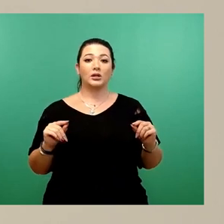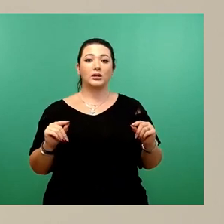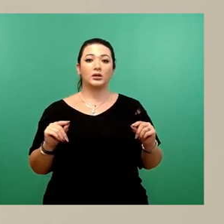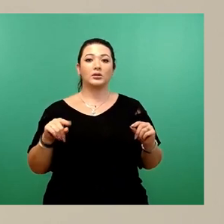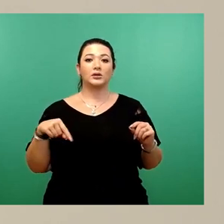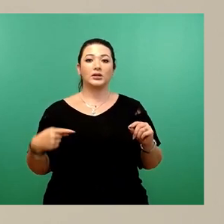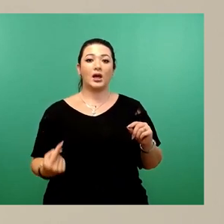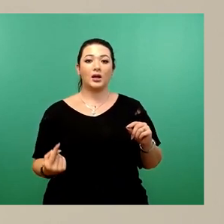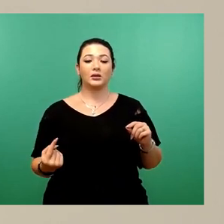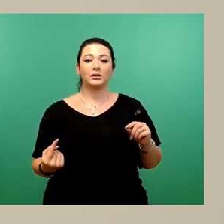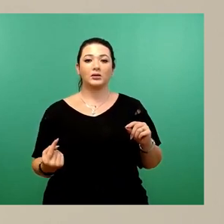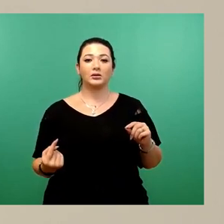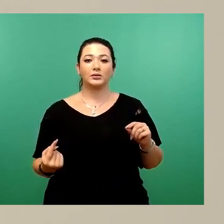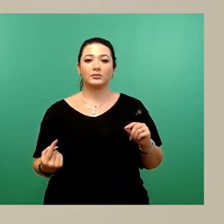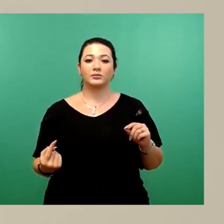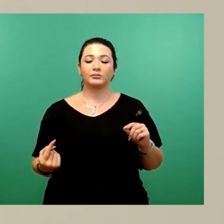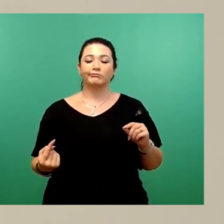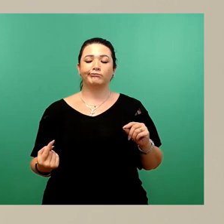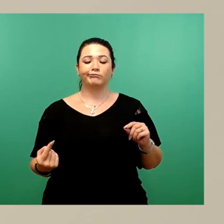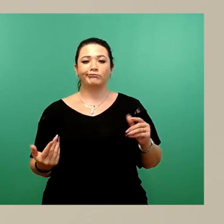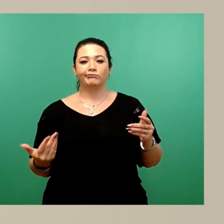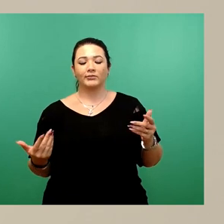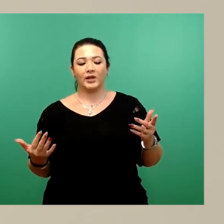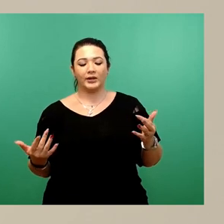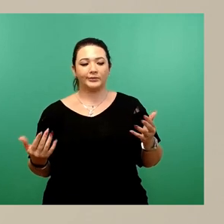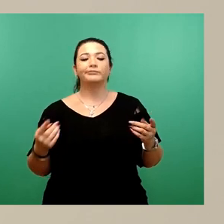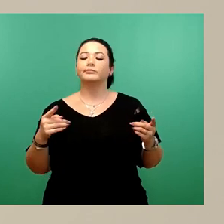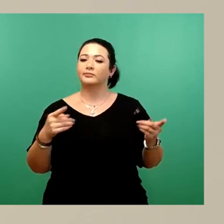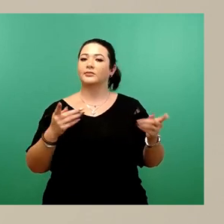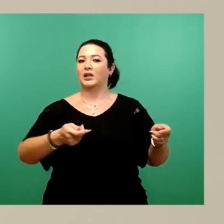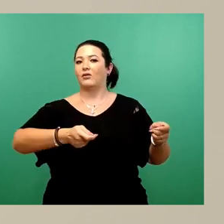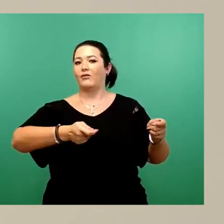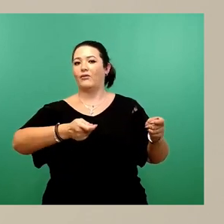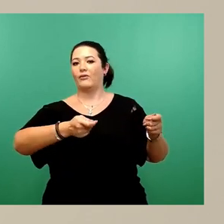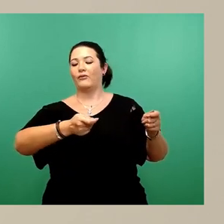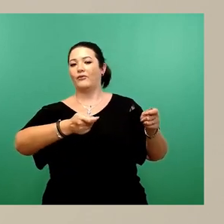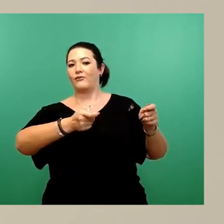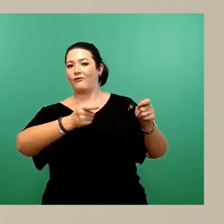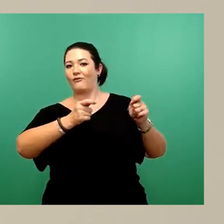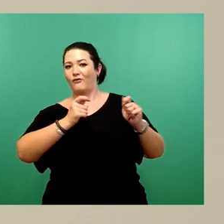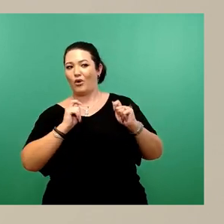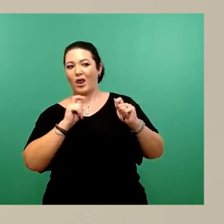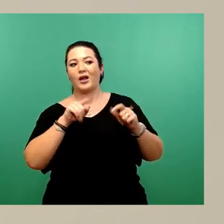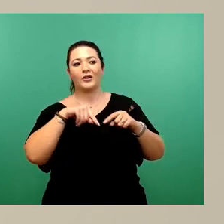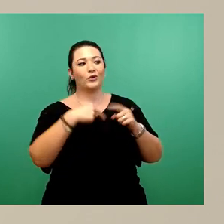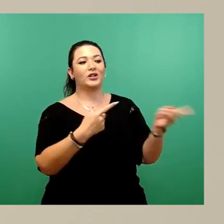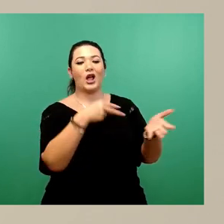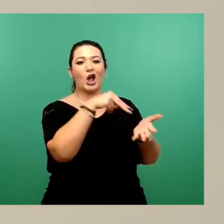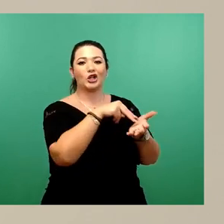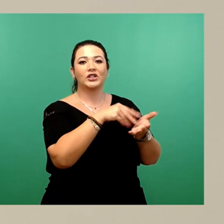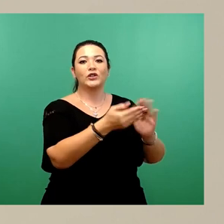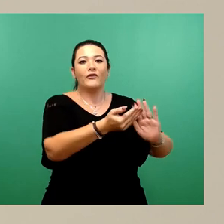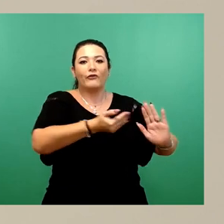entsprechend die Vorlage dann zur Aufstellung eines vorhabenbezogenen Bebauungsplans